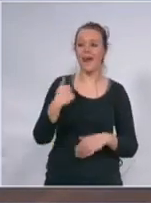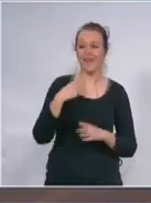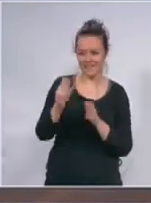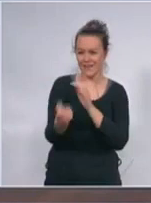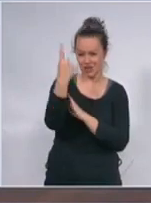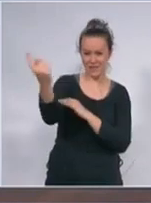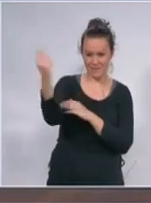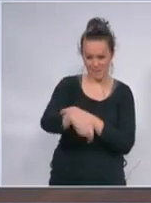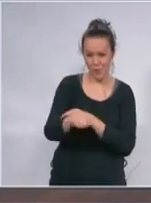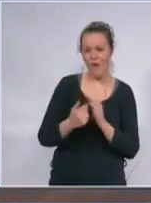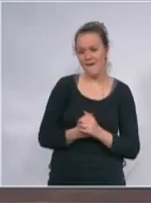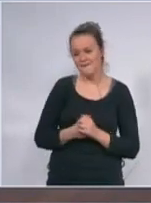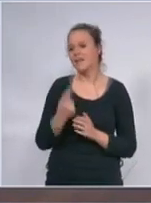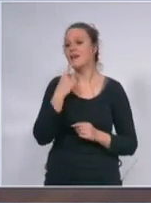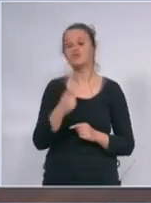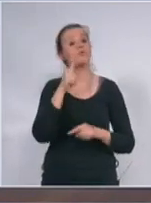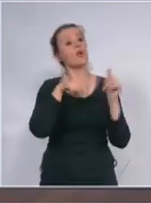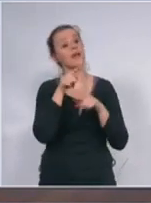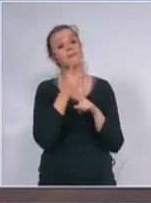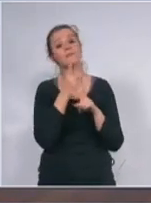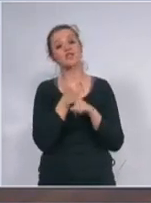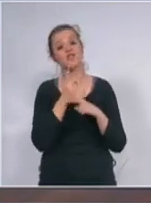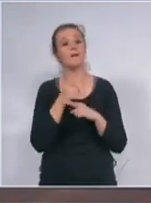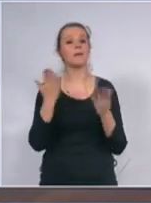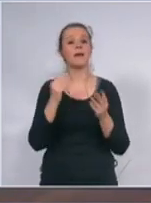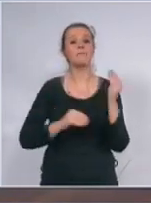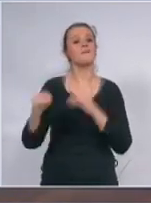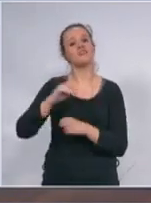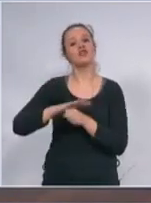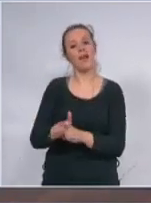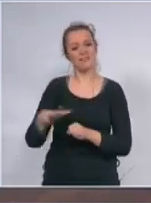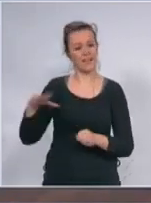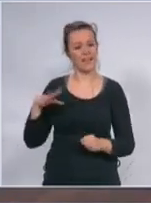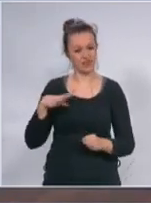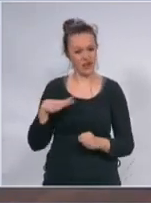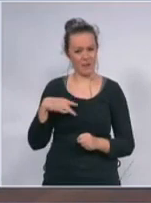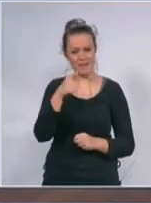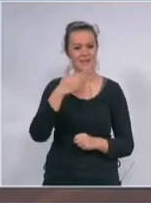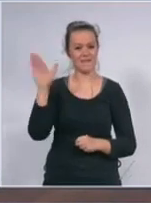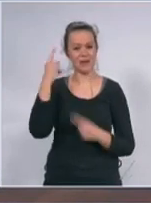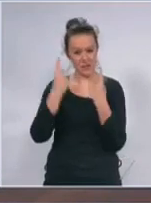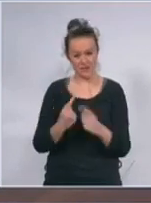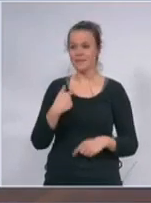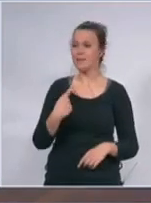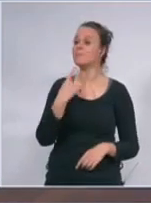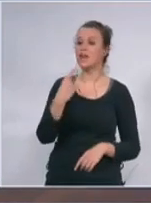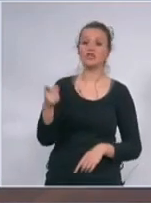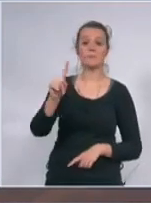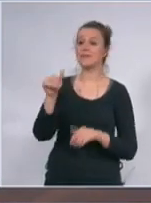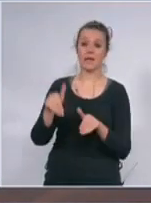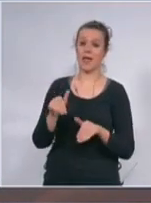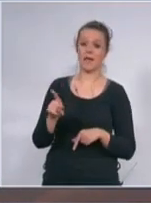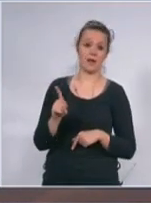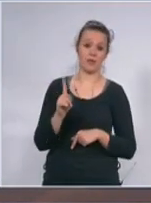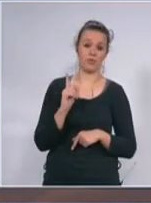kažem muškarcima pošto u nekim zemljama gde postoji ovo povećano nasilje nad ženama tokom manrednog stanja da im kažem da se ne igraju slučajno